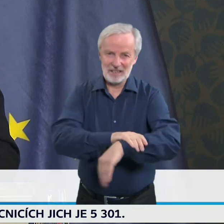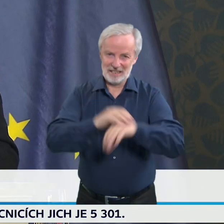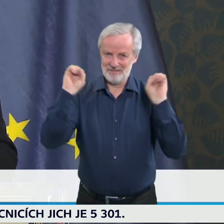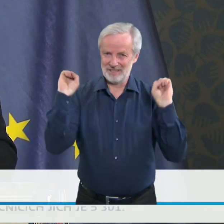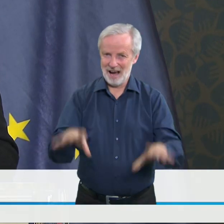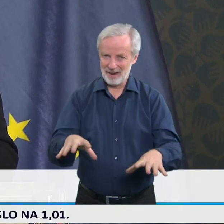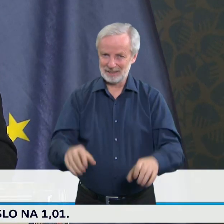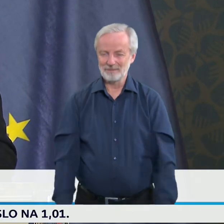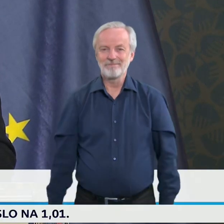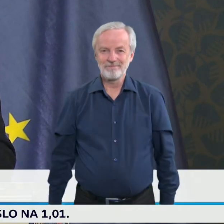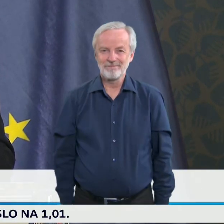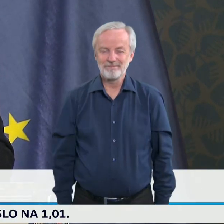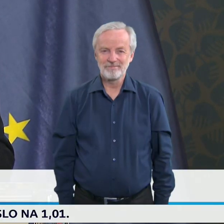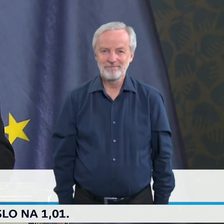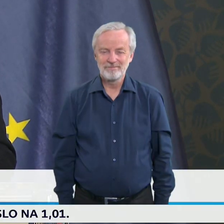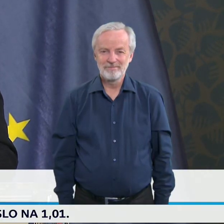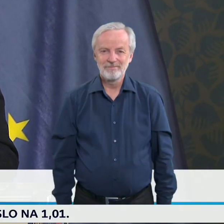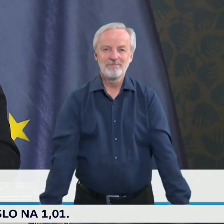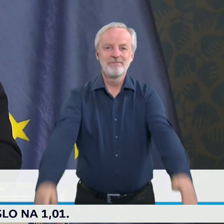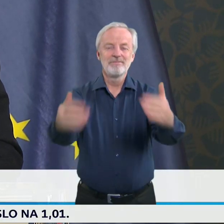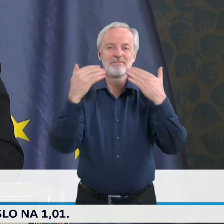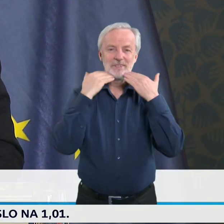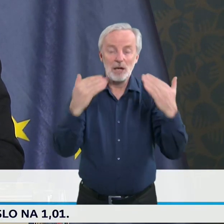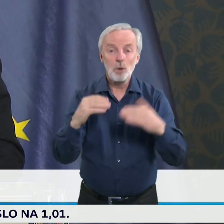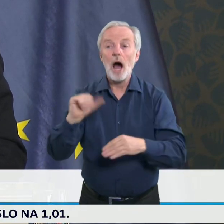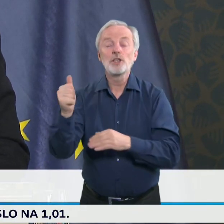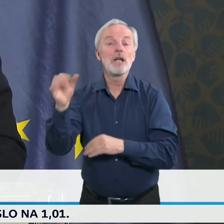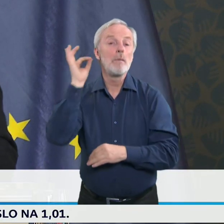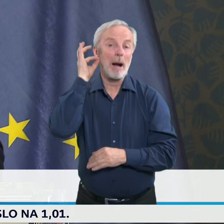Děkuji. Děkuji taky. A ještě paní Janáková, Deník N.